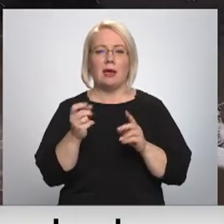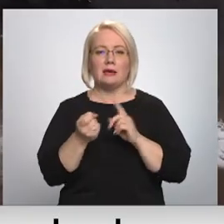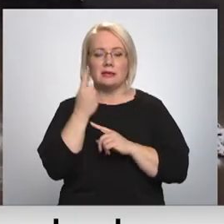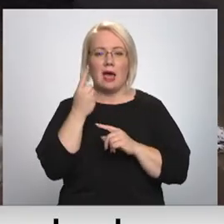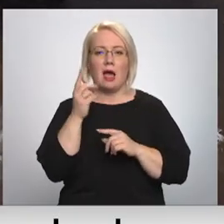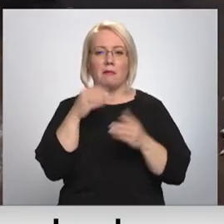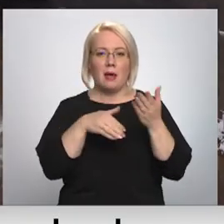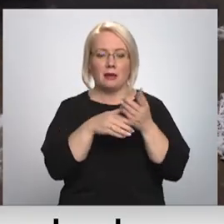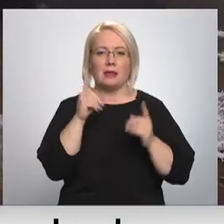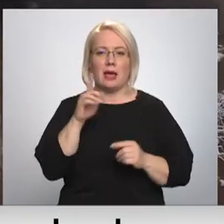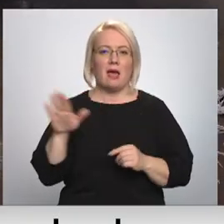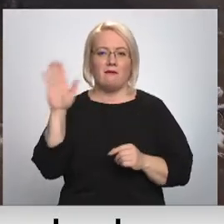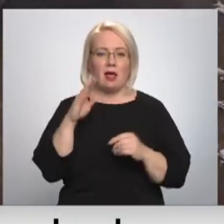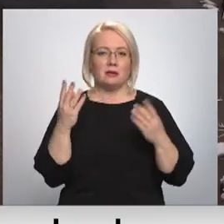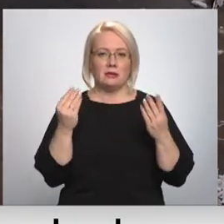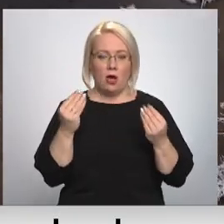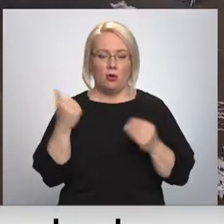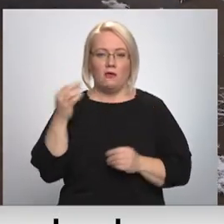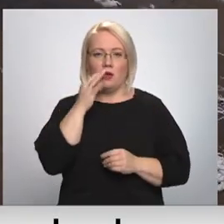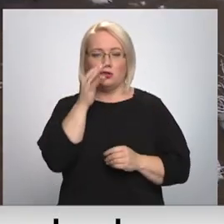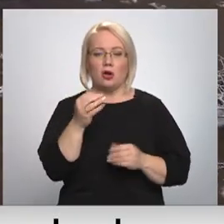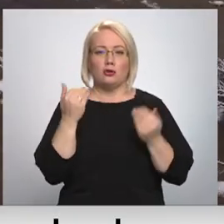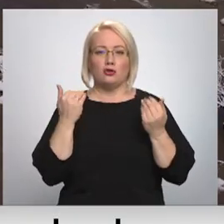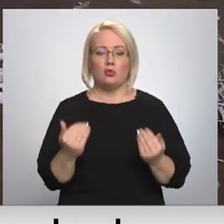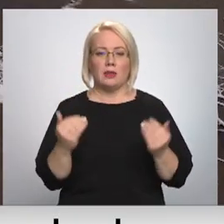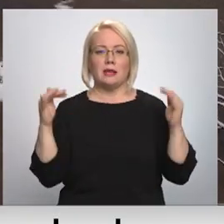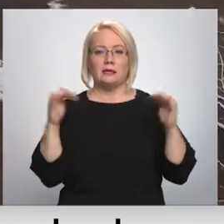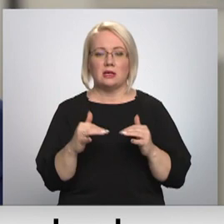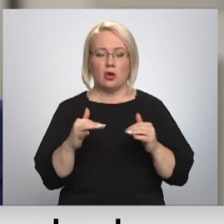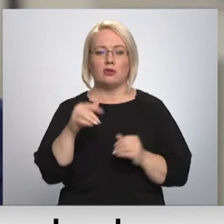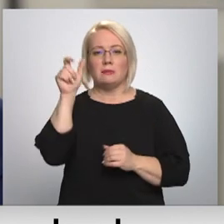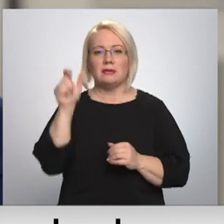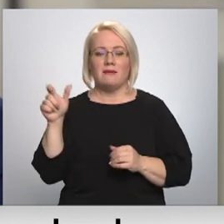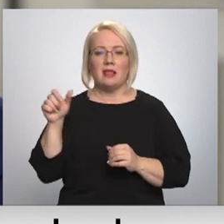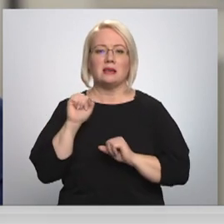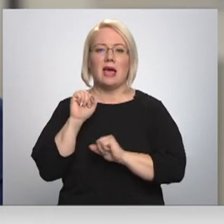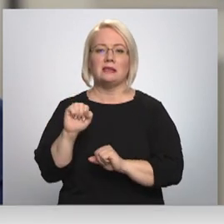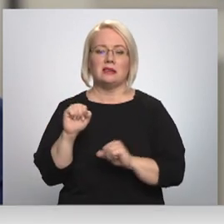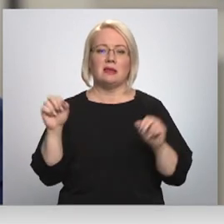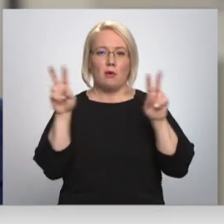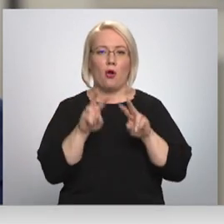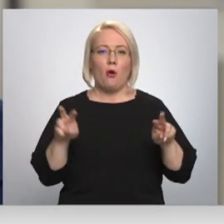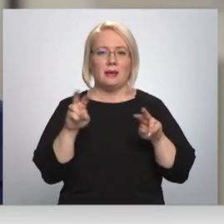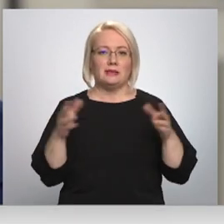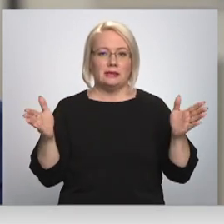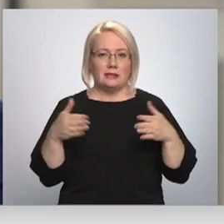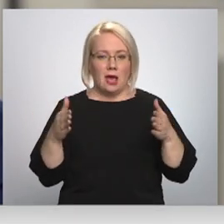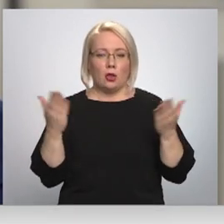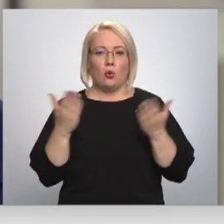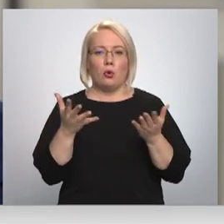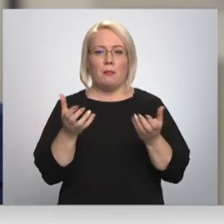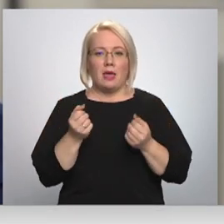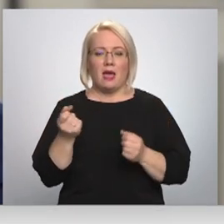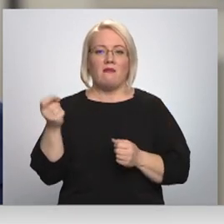naudu. Burķiski šodien mēs asaucām Cilvēs aizsardzības komisijas sēdi, kurā pieņēmām vairākus